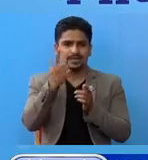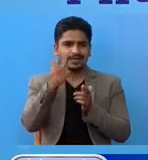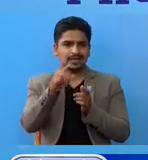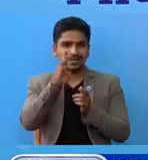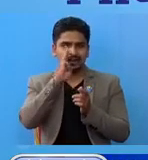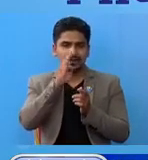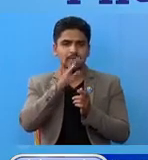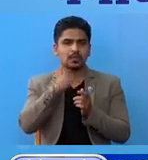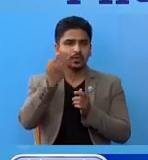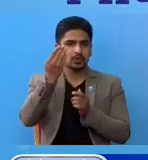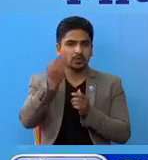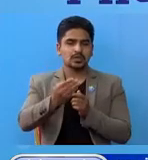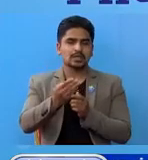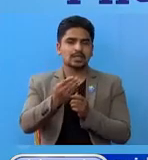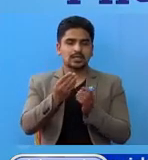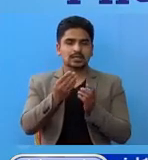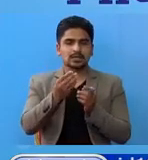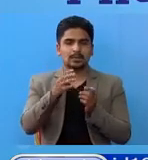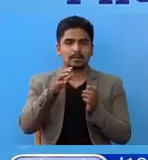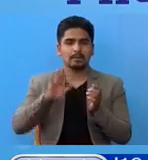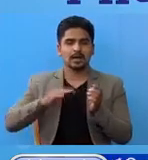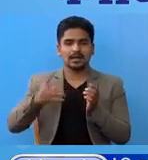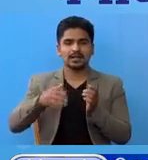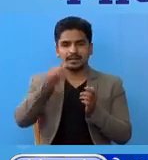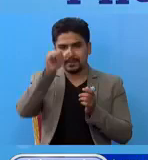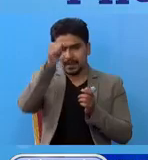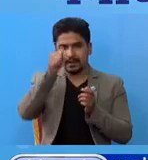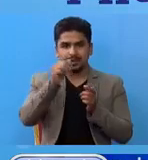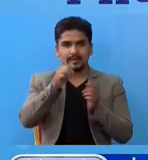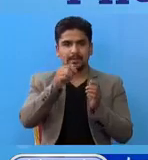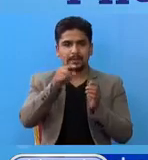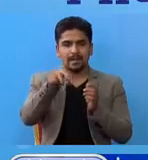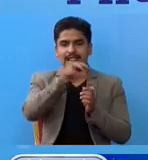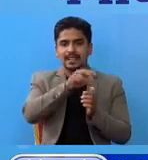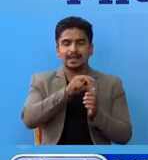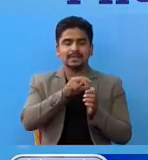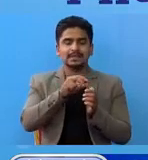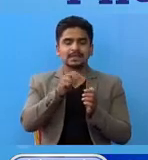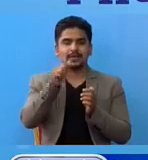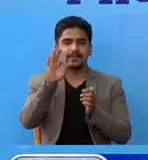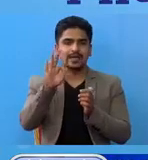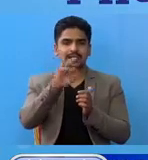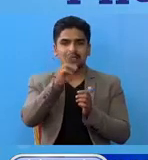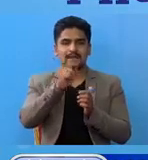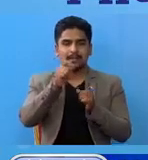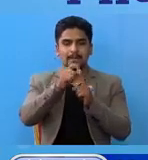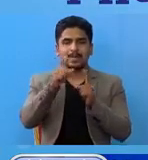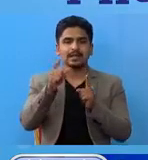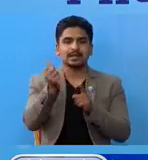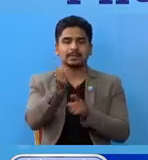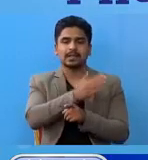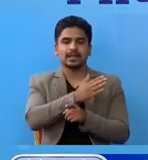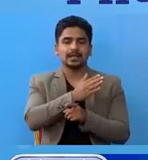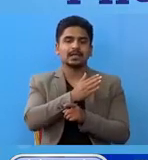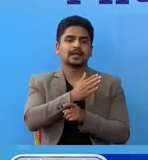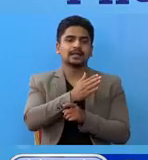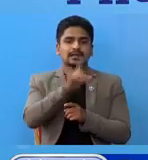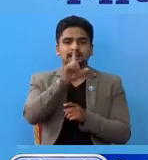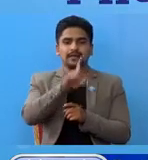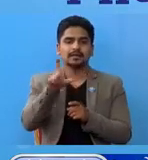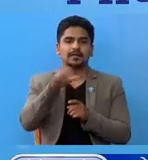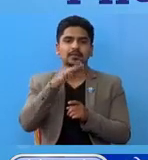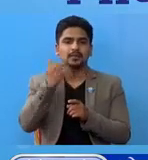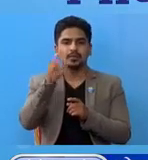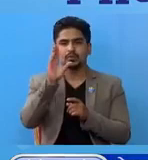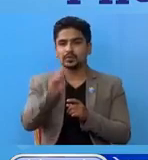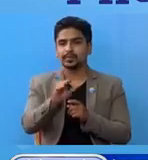मां मिर्तु हुने बांगलादेश, भारत, मालदेव, अफगानिस्तान रभाकिस्तान बंदा नेपाल को